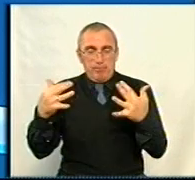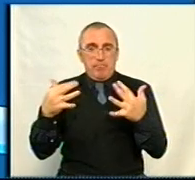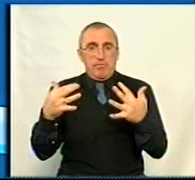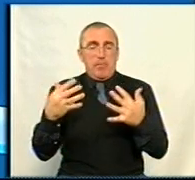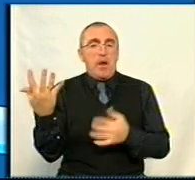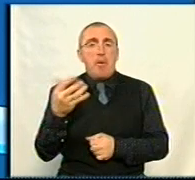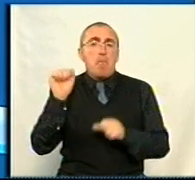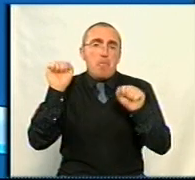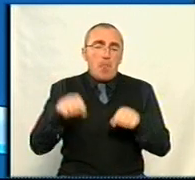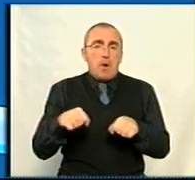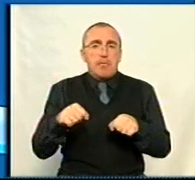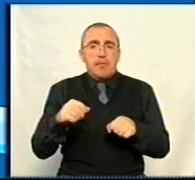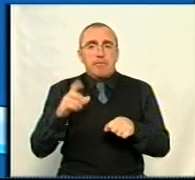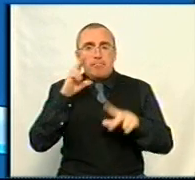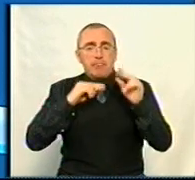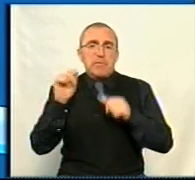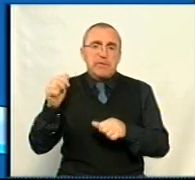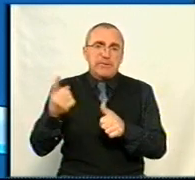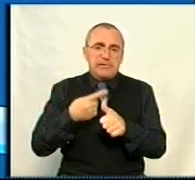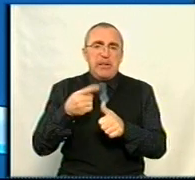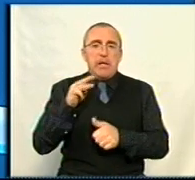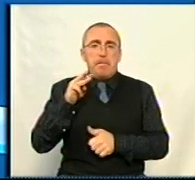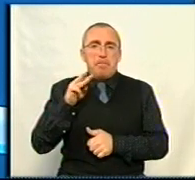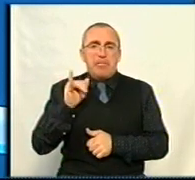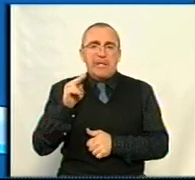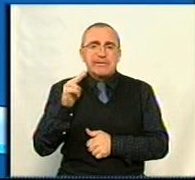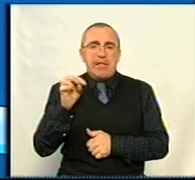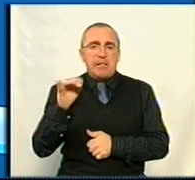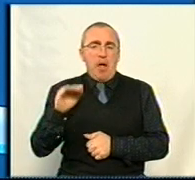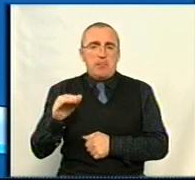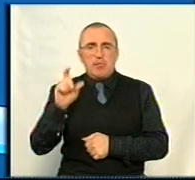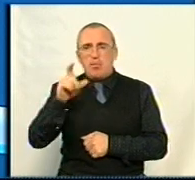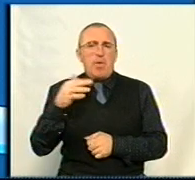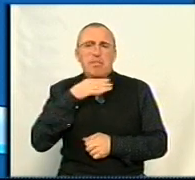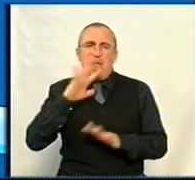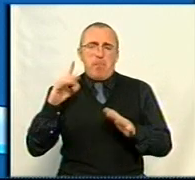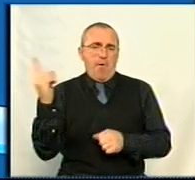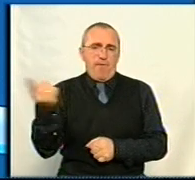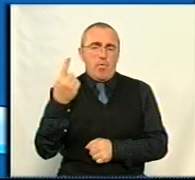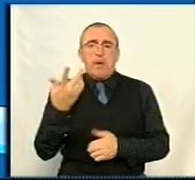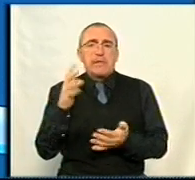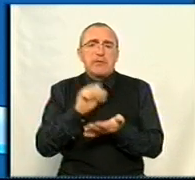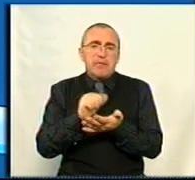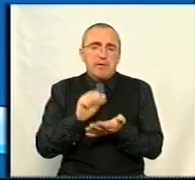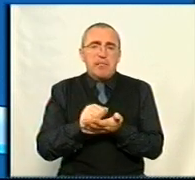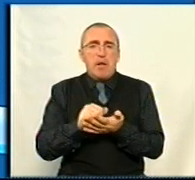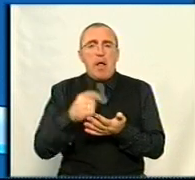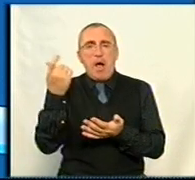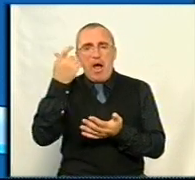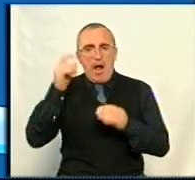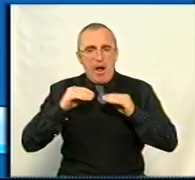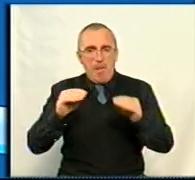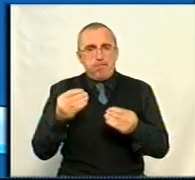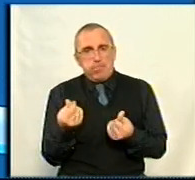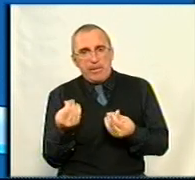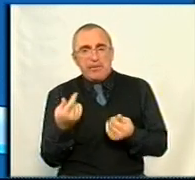які б могли претендувати на звання мецената? Ми всі розуміємо, про що. Таких людей небагато в області, які займаються переважно аграрним бізнесом.